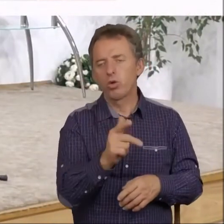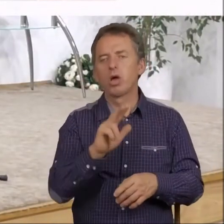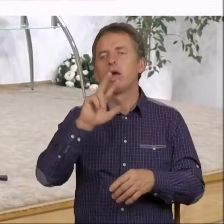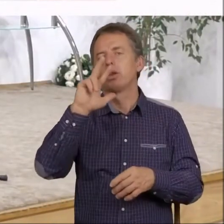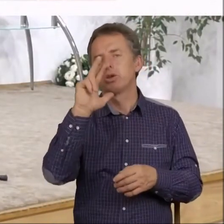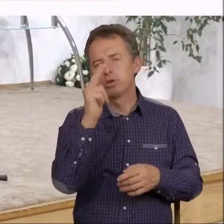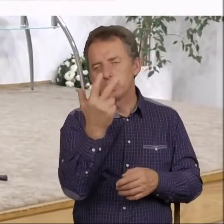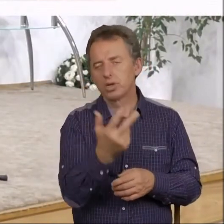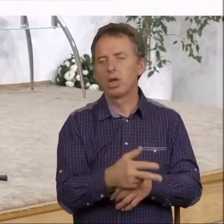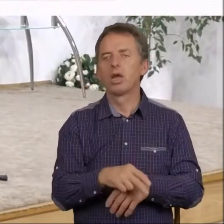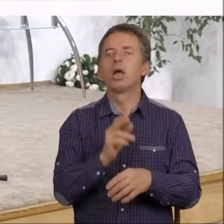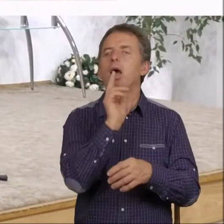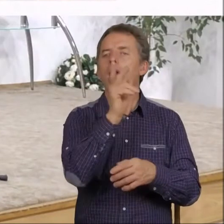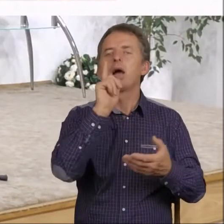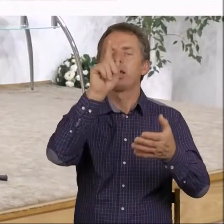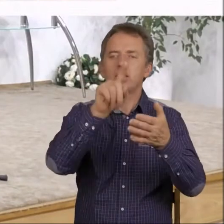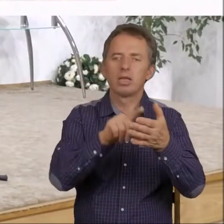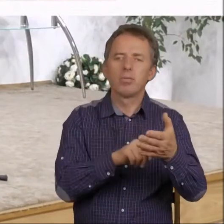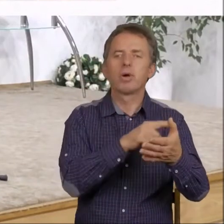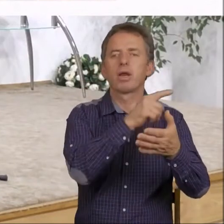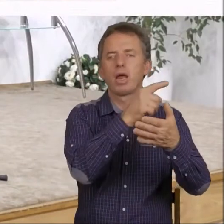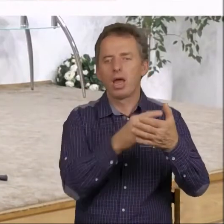trzecia. Za każdym razem